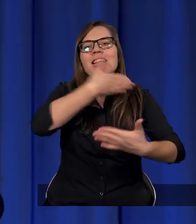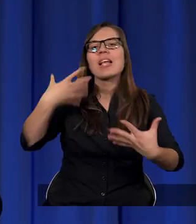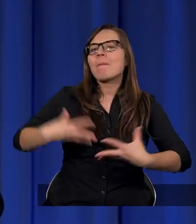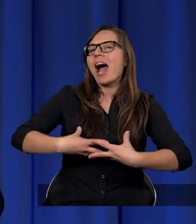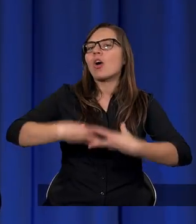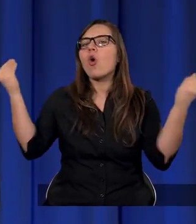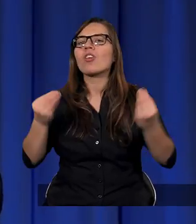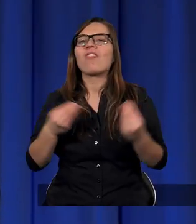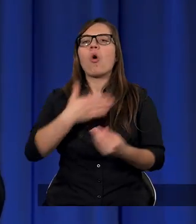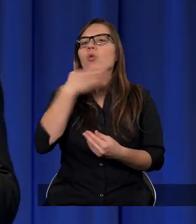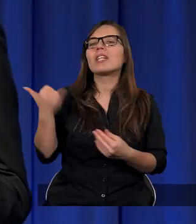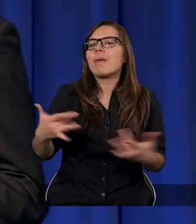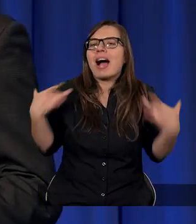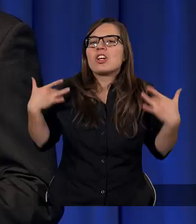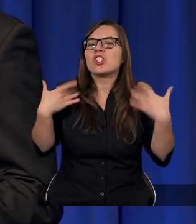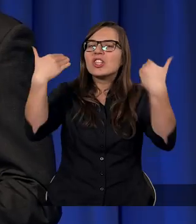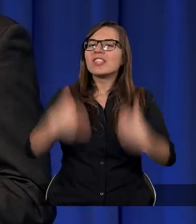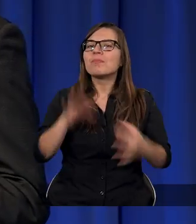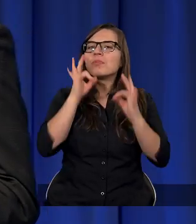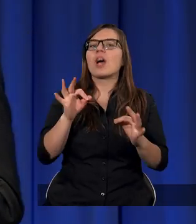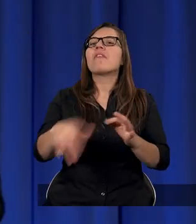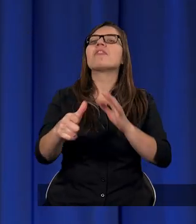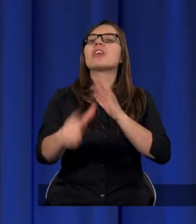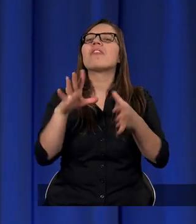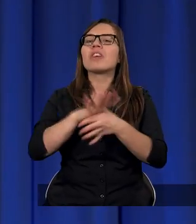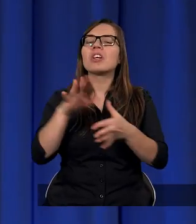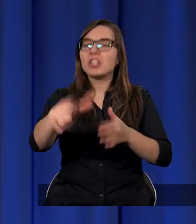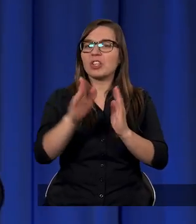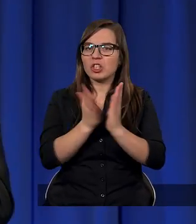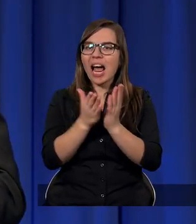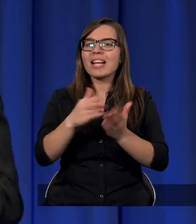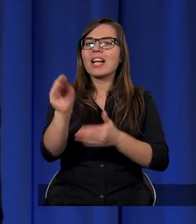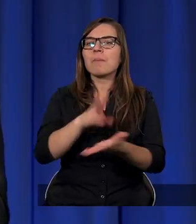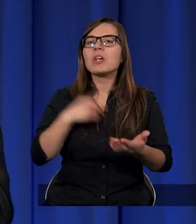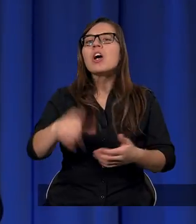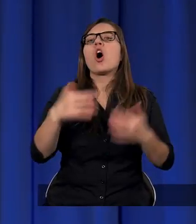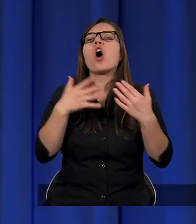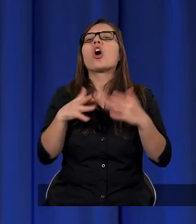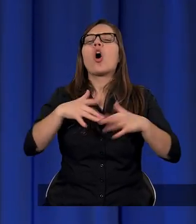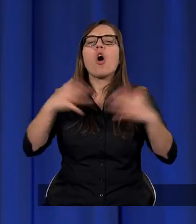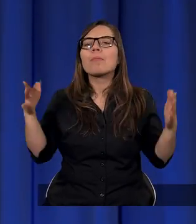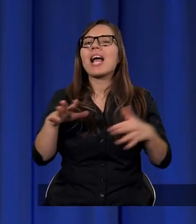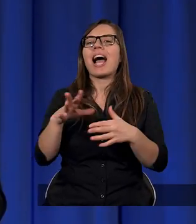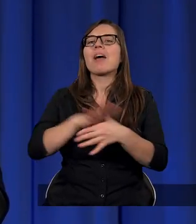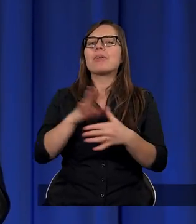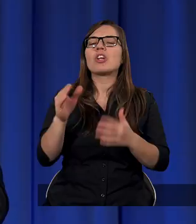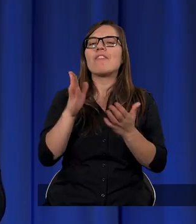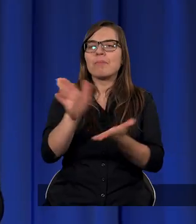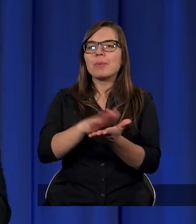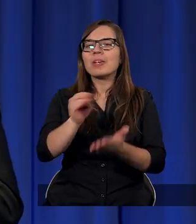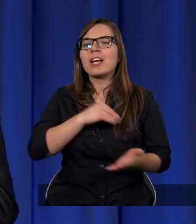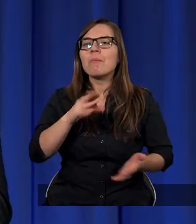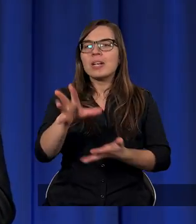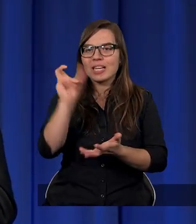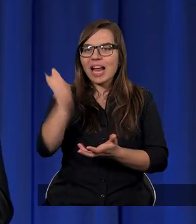miejscu właściwie. W księdze Izajasza 1,18 jest napisane, jak Bóg mówi, rozpierajmy się w Biblii Gdańskiej, czy